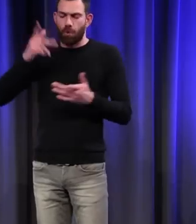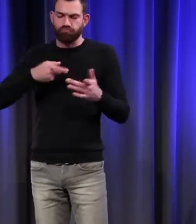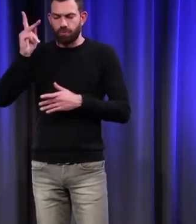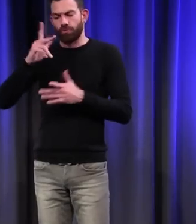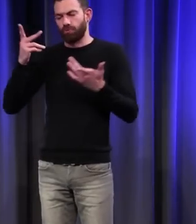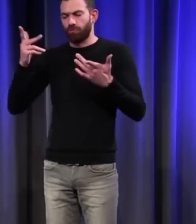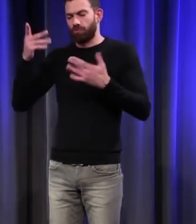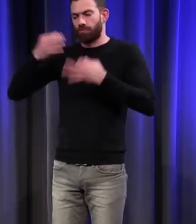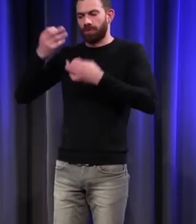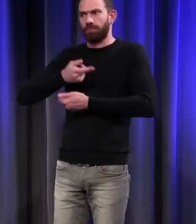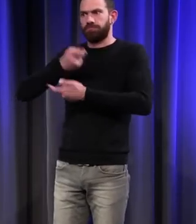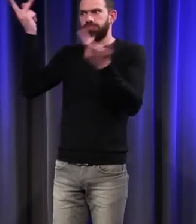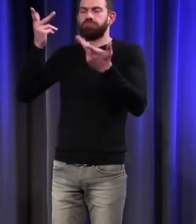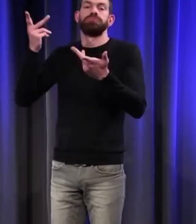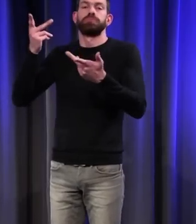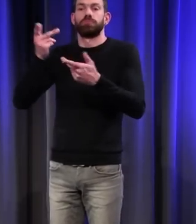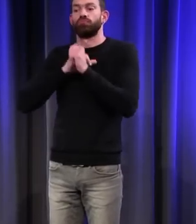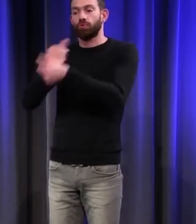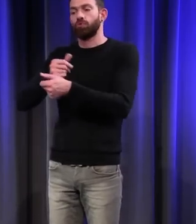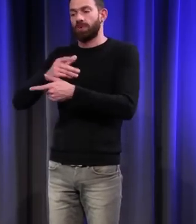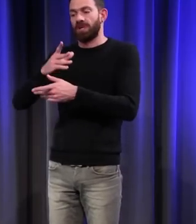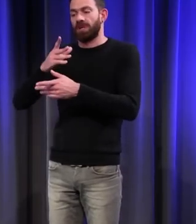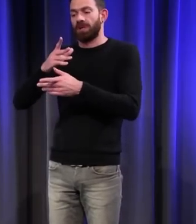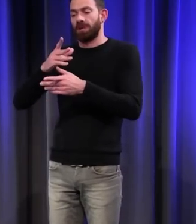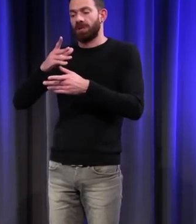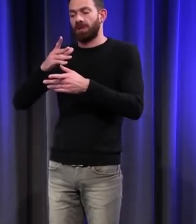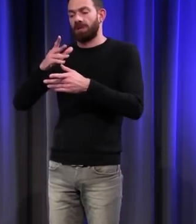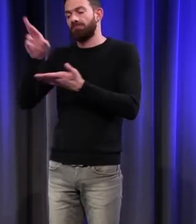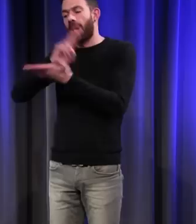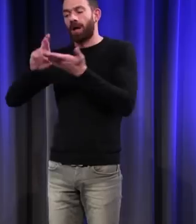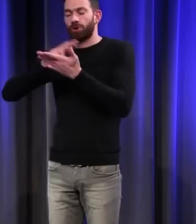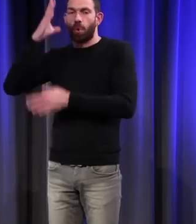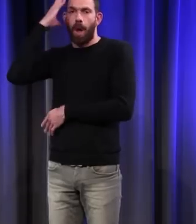est aussi la grande région des affaires de sorcellerie à l'époque moderne.